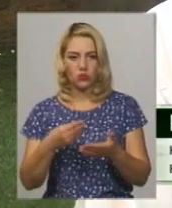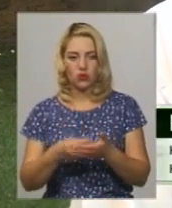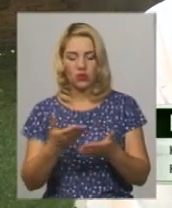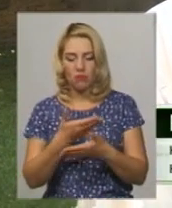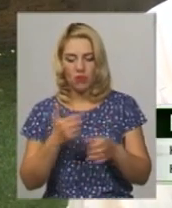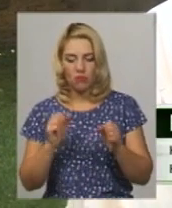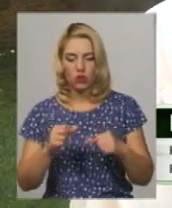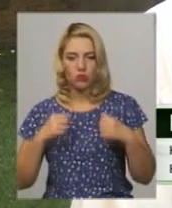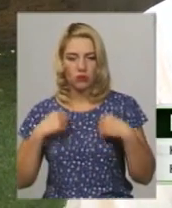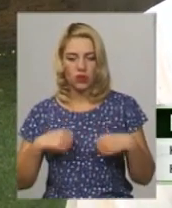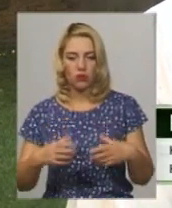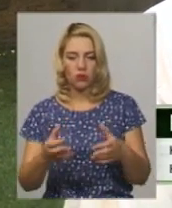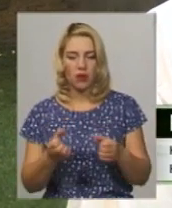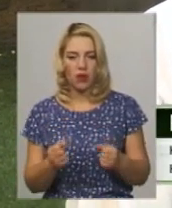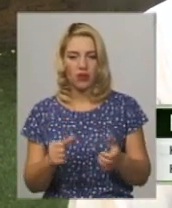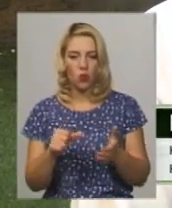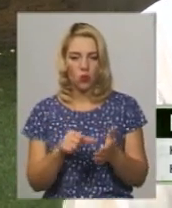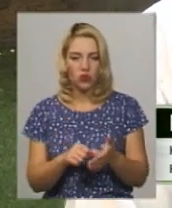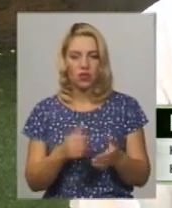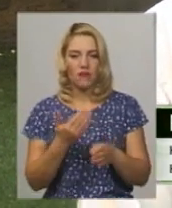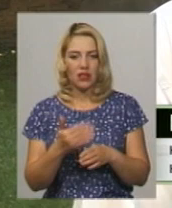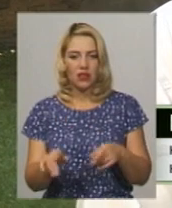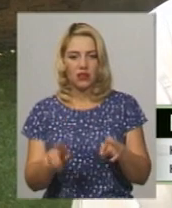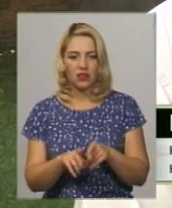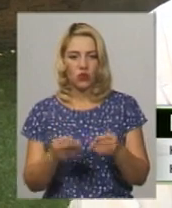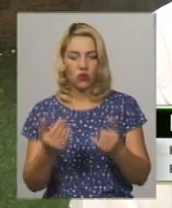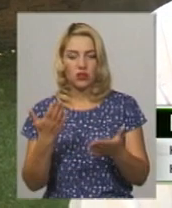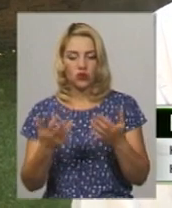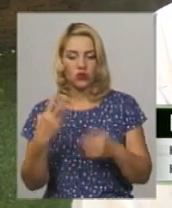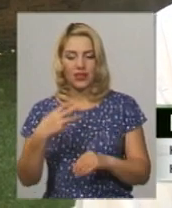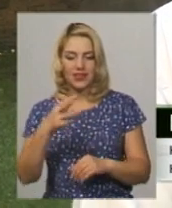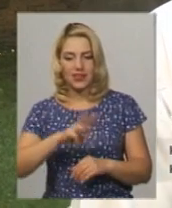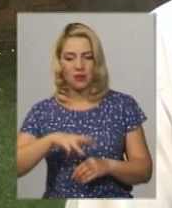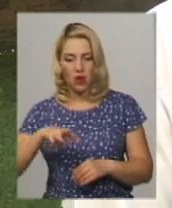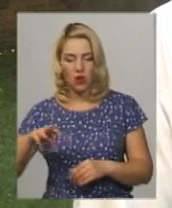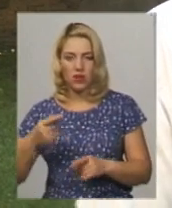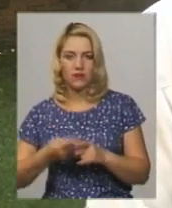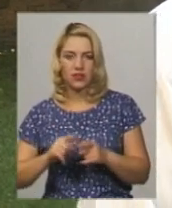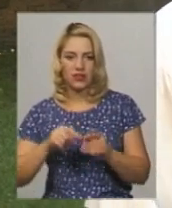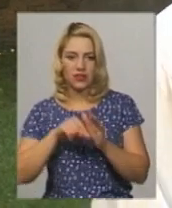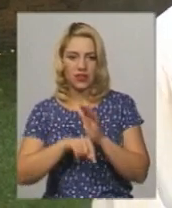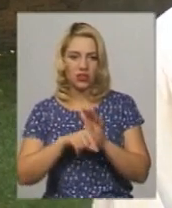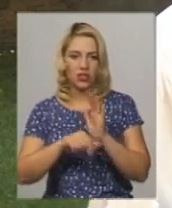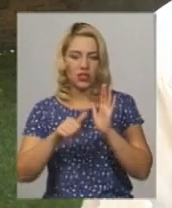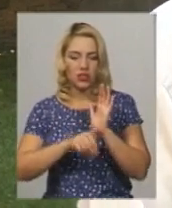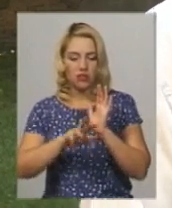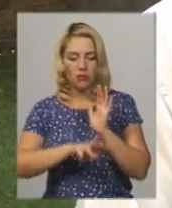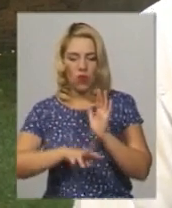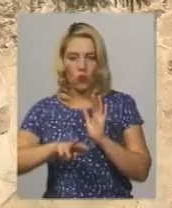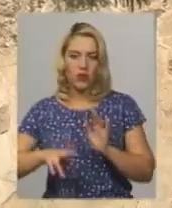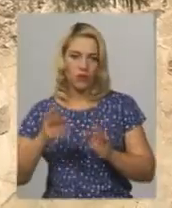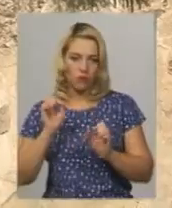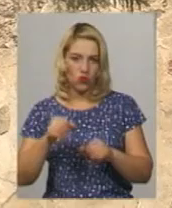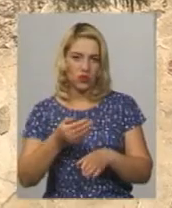участь, виділяти такі кошти. Ну, якщо це 30 мільйонів, то це буде десь 6 мільйонів можна